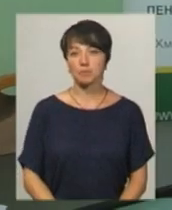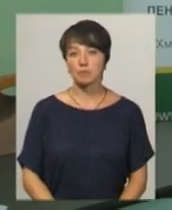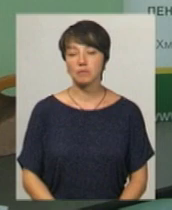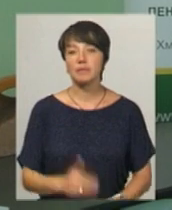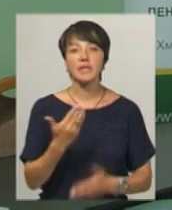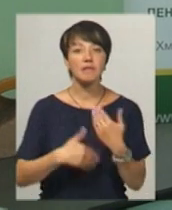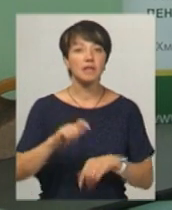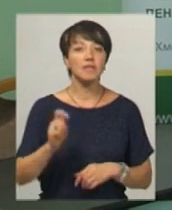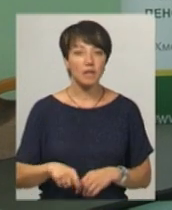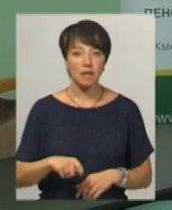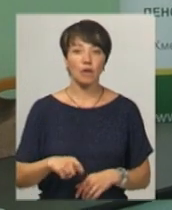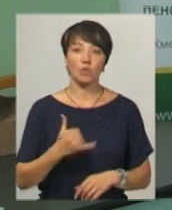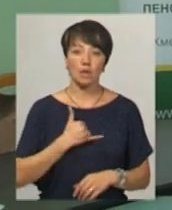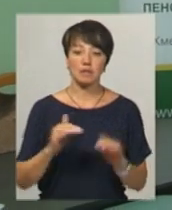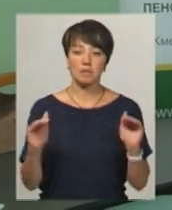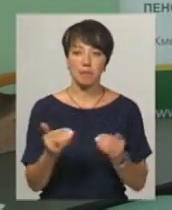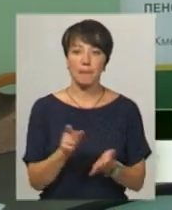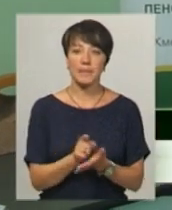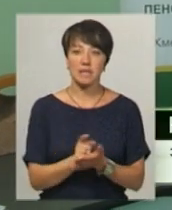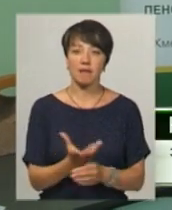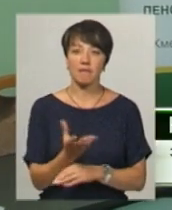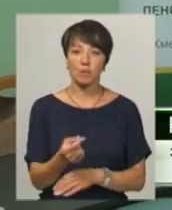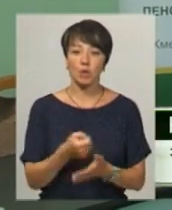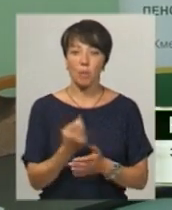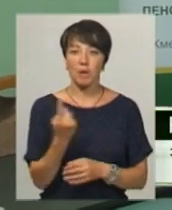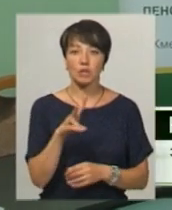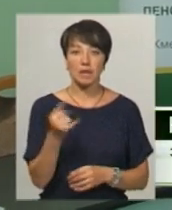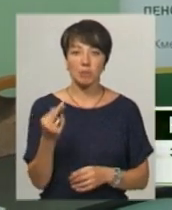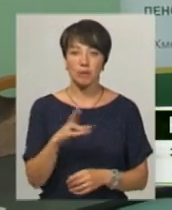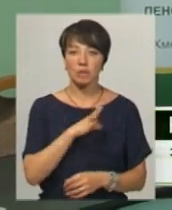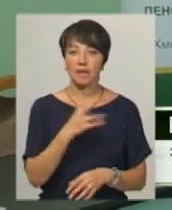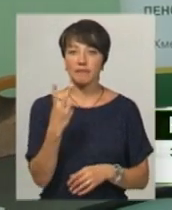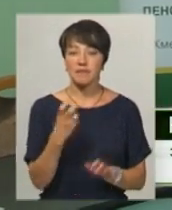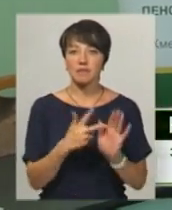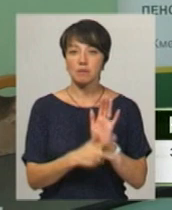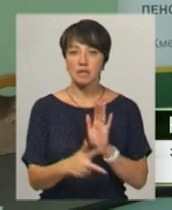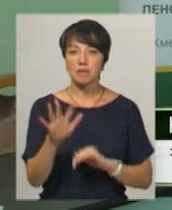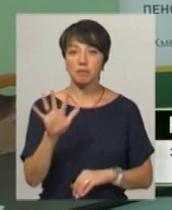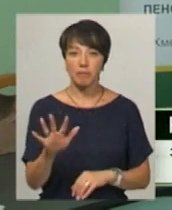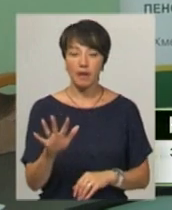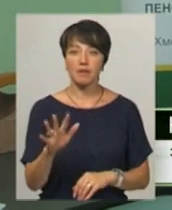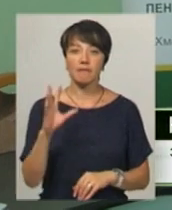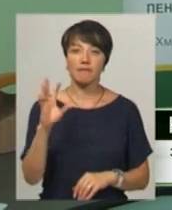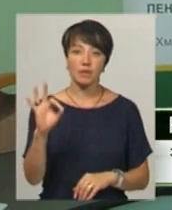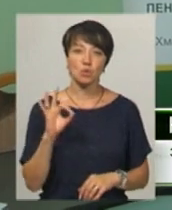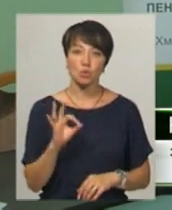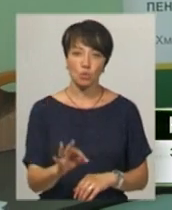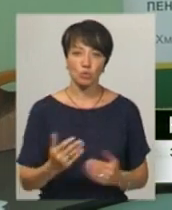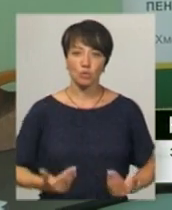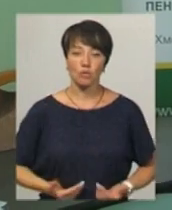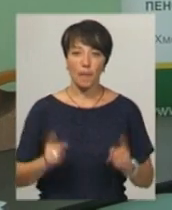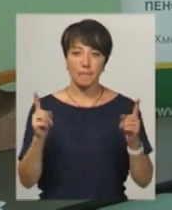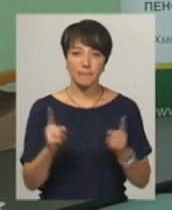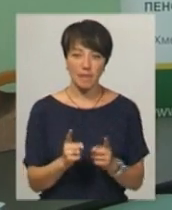Інваліди війни в нас мінімальна їх пенсійна виплата до 1 липня становила 285% прожиткового